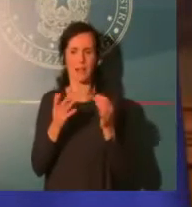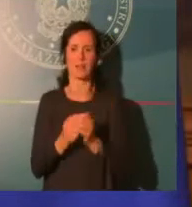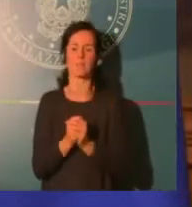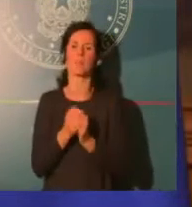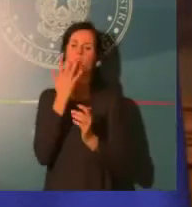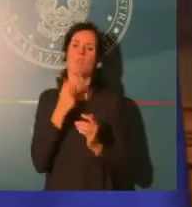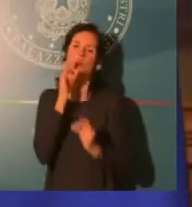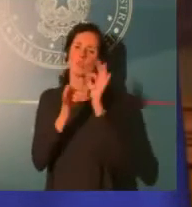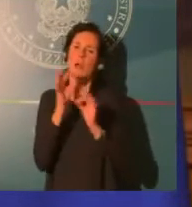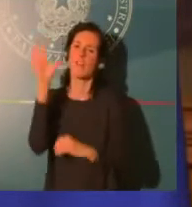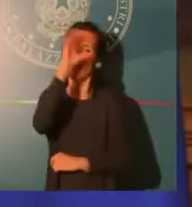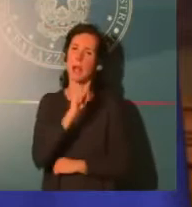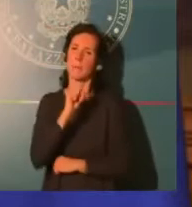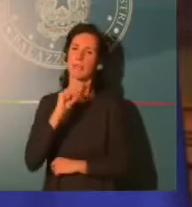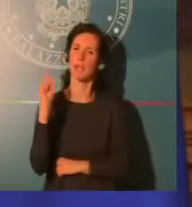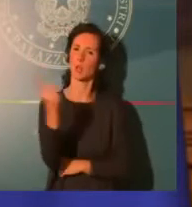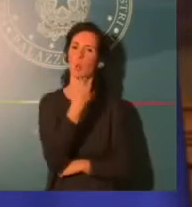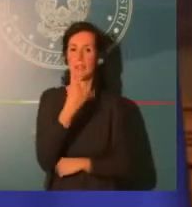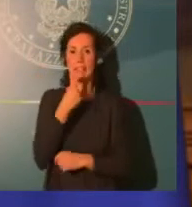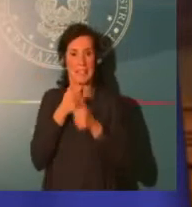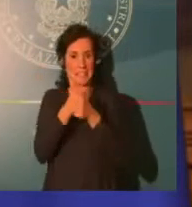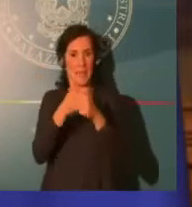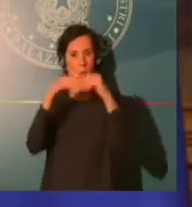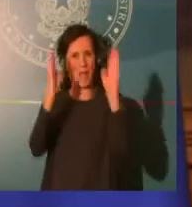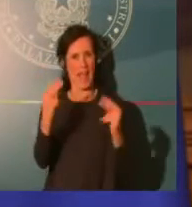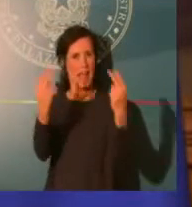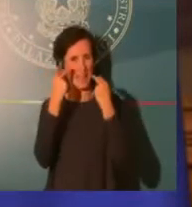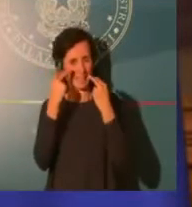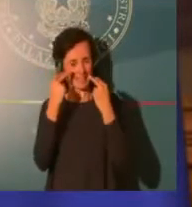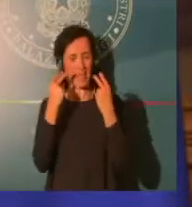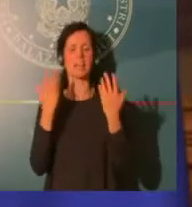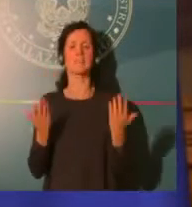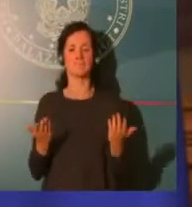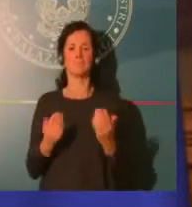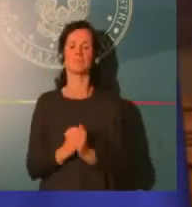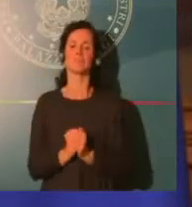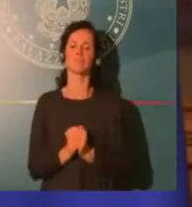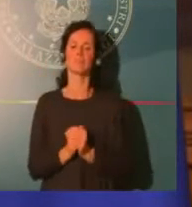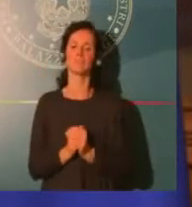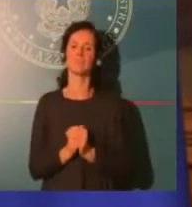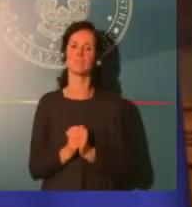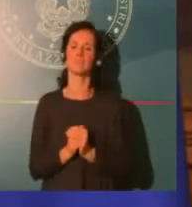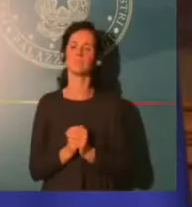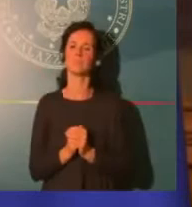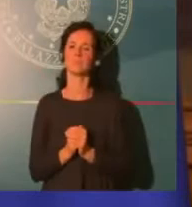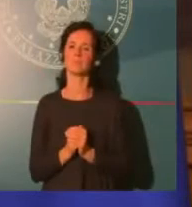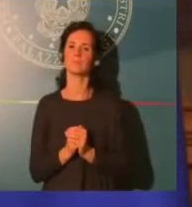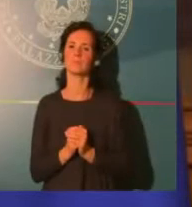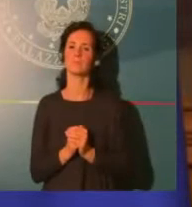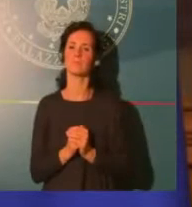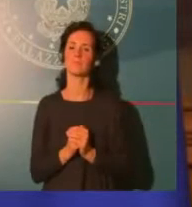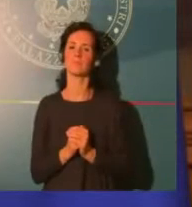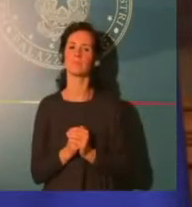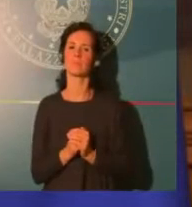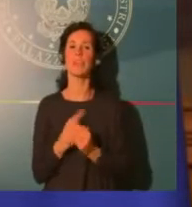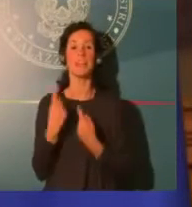Quando non si tratta più di tergiversare, e non è che si può tenere tutto insieme senza operare delle scelte dolorose,